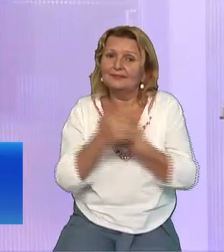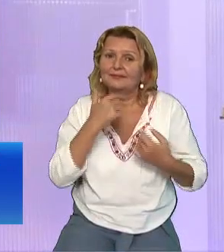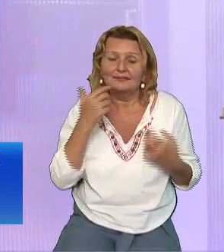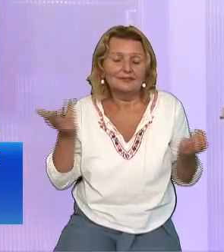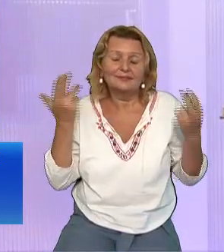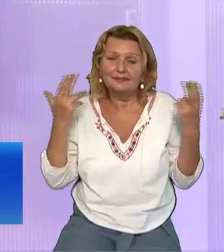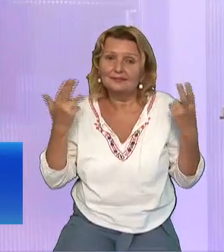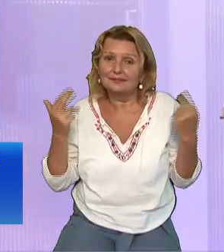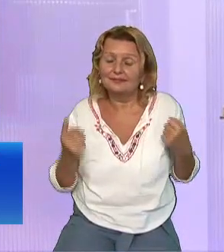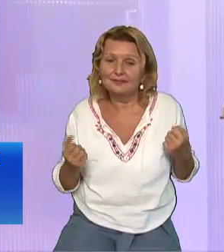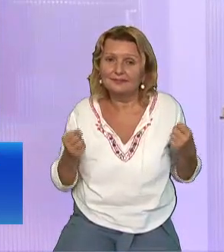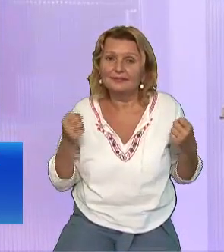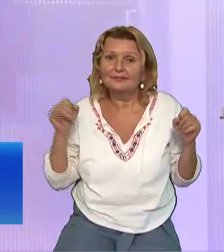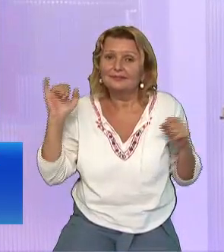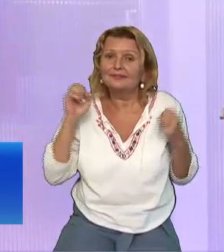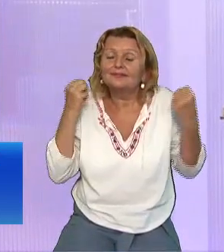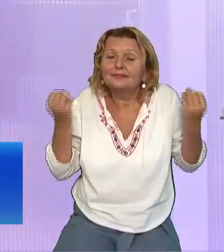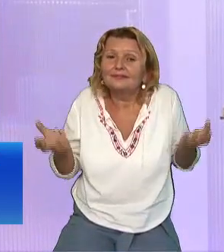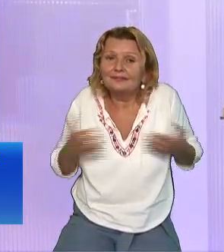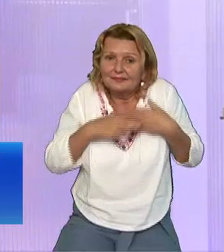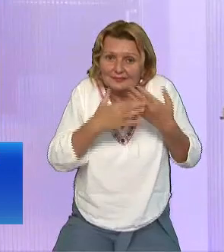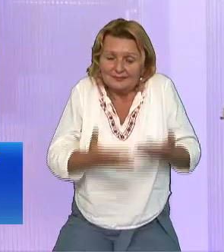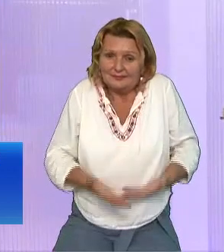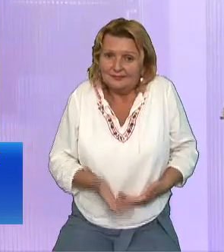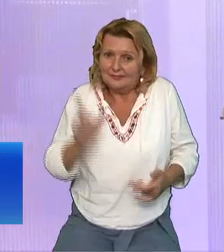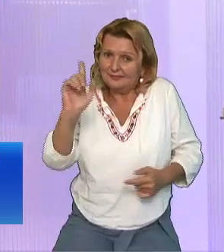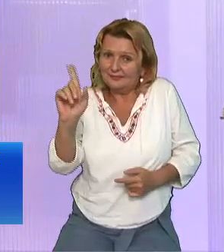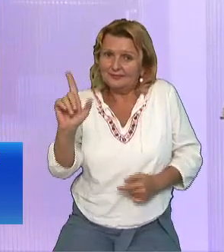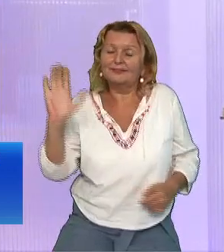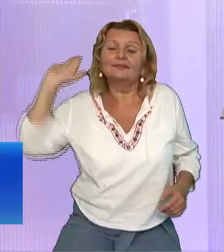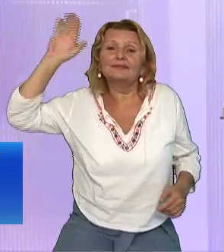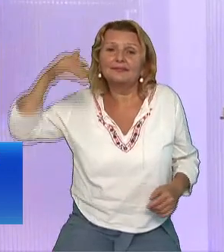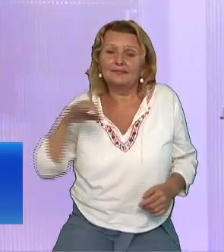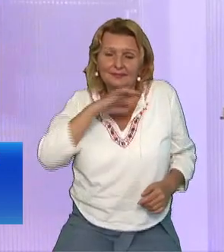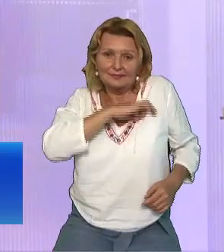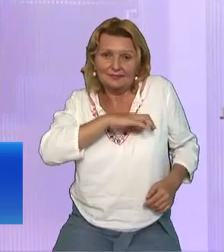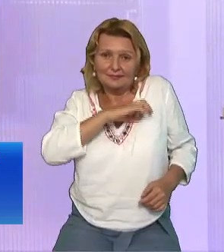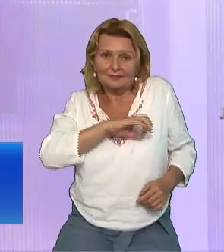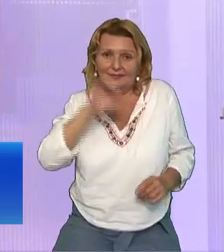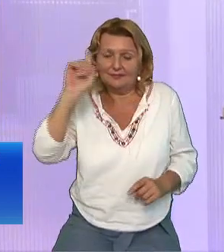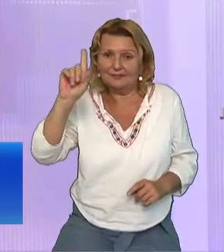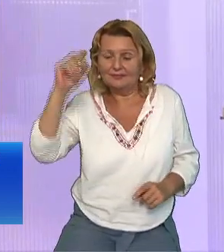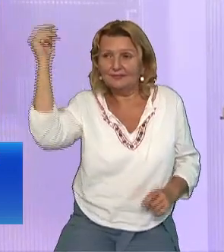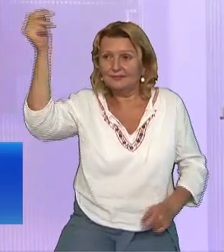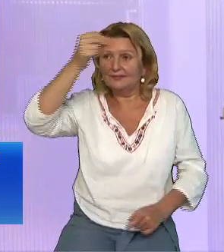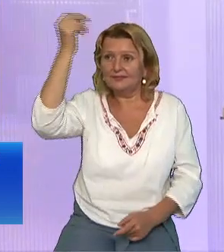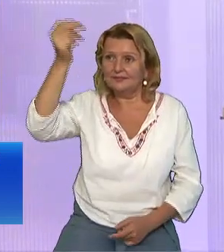Dacă Maria stătea Și se uita la înger și îi zicea Auzi, ceva? Tu vrei să mă hotărăsc acum așa pe loc?